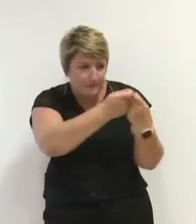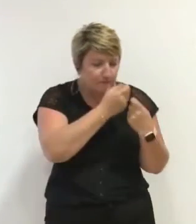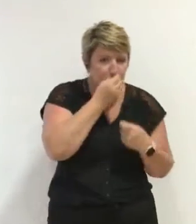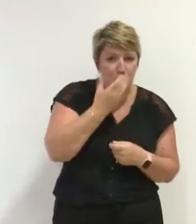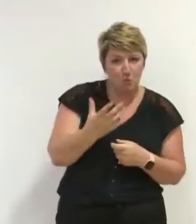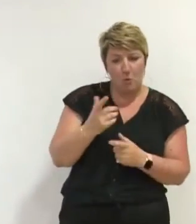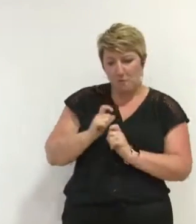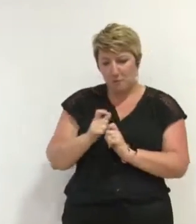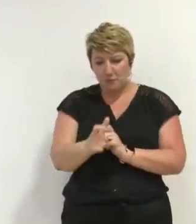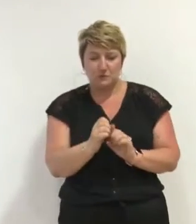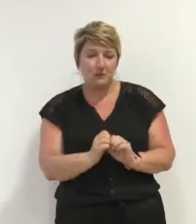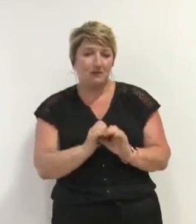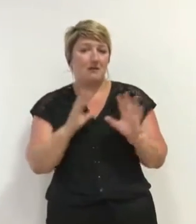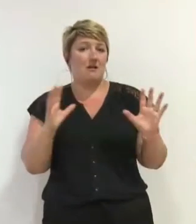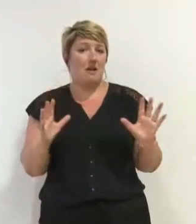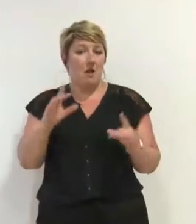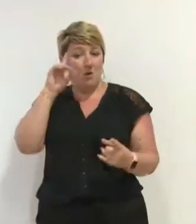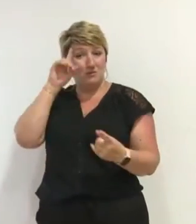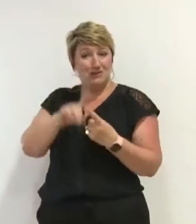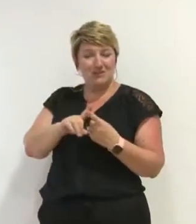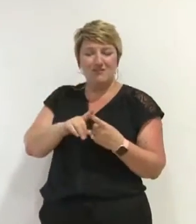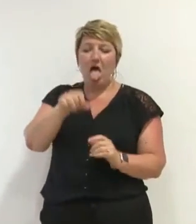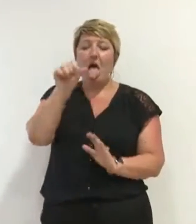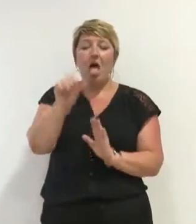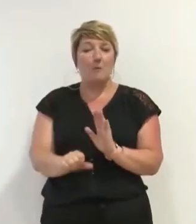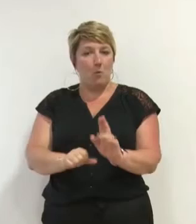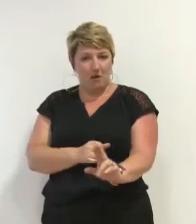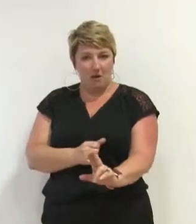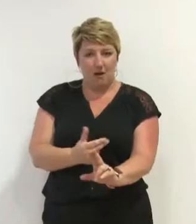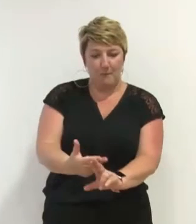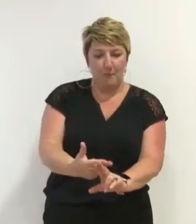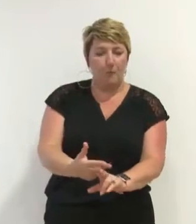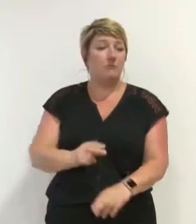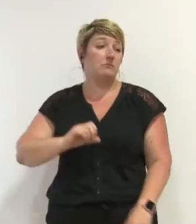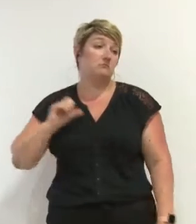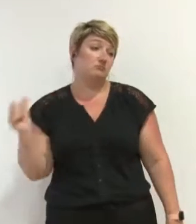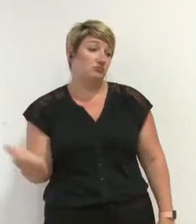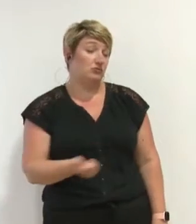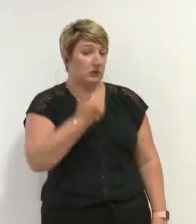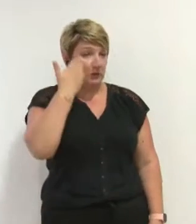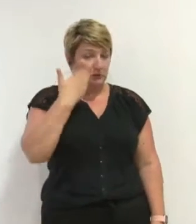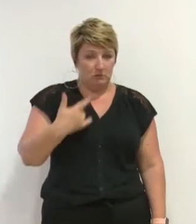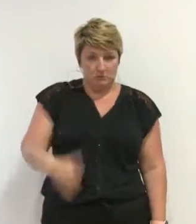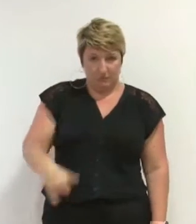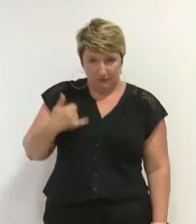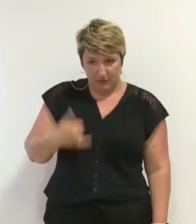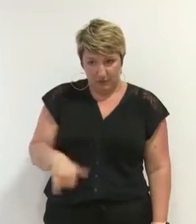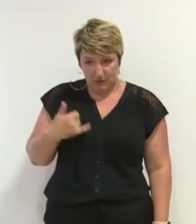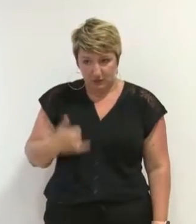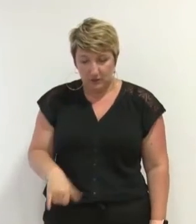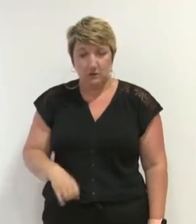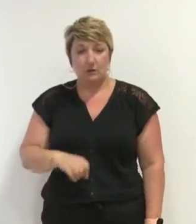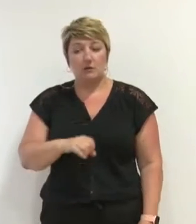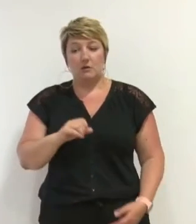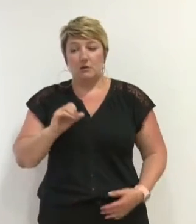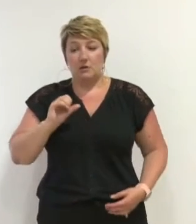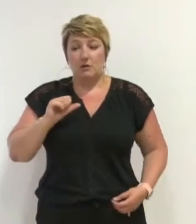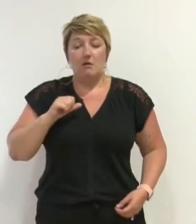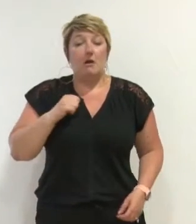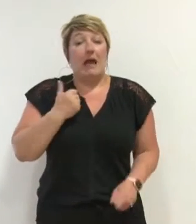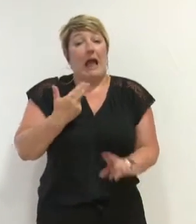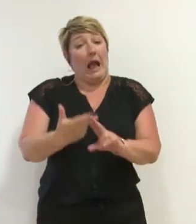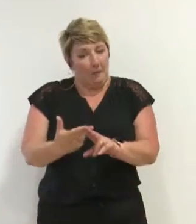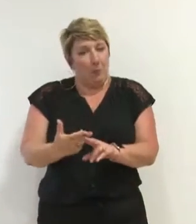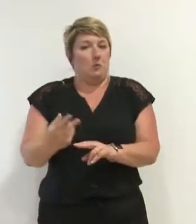afin de répondre dans un délai d'un mois. De ce point de vue, chacun le sait, il y a beaucoup à faire. Une réponse, c'est déjà un progrès,